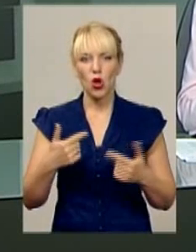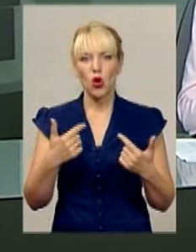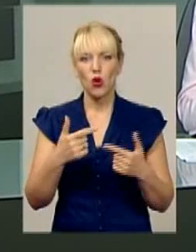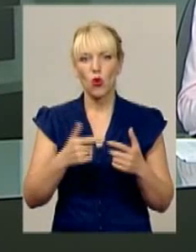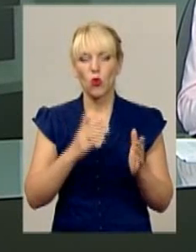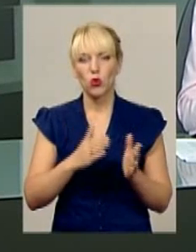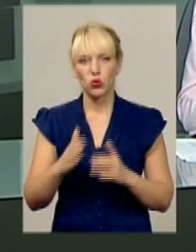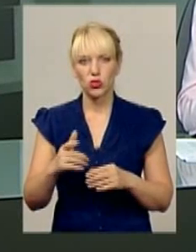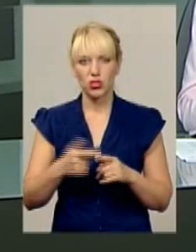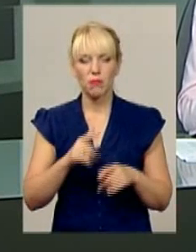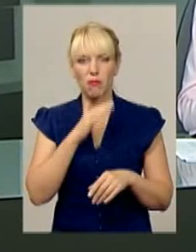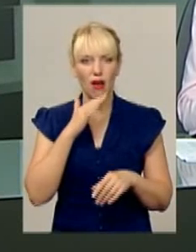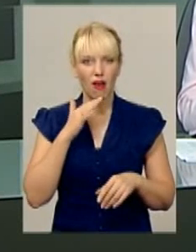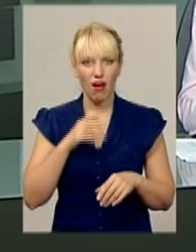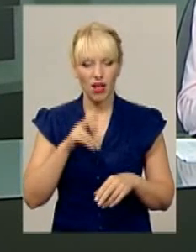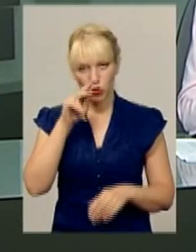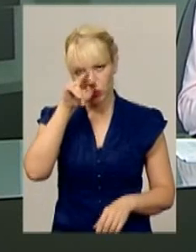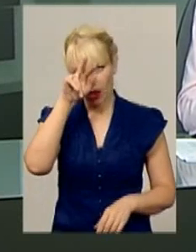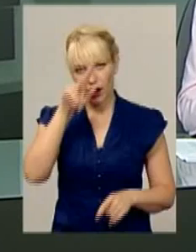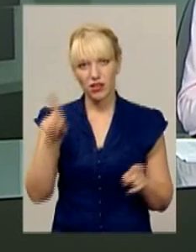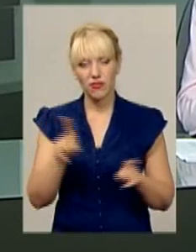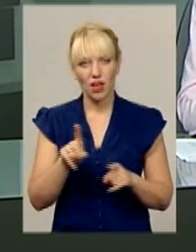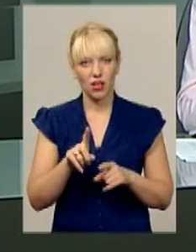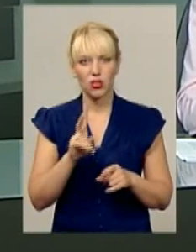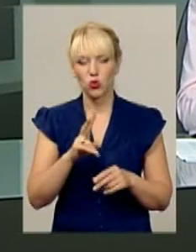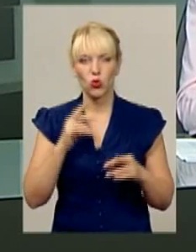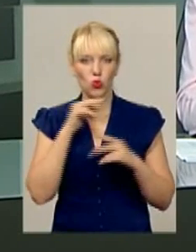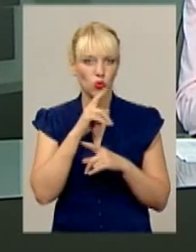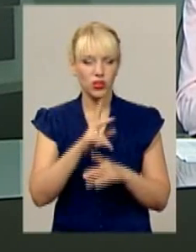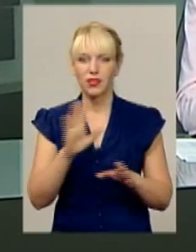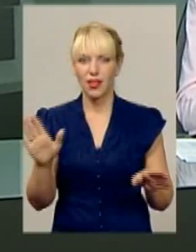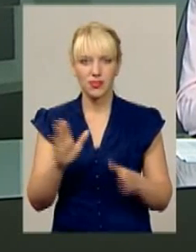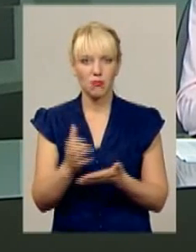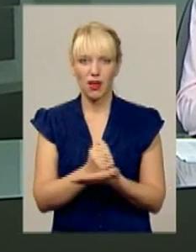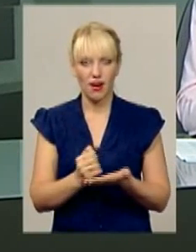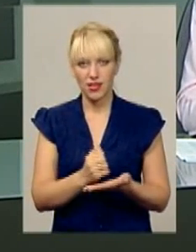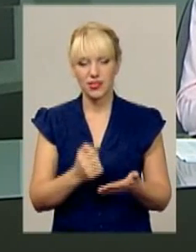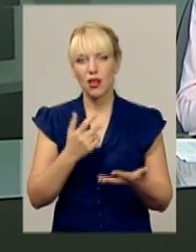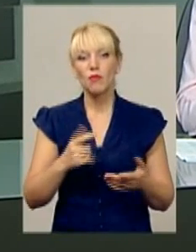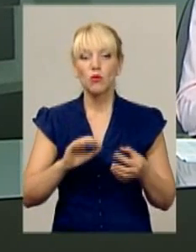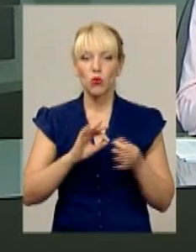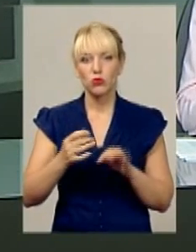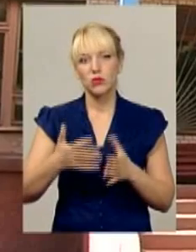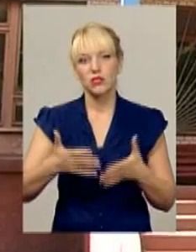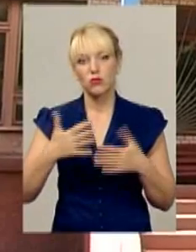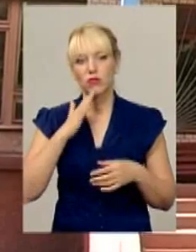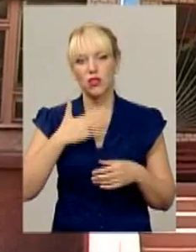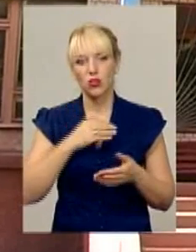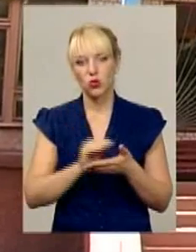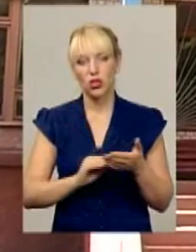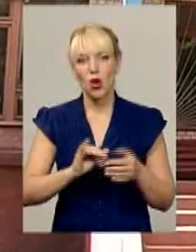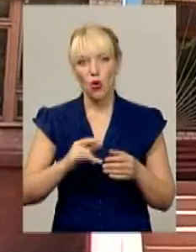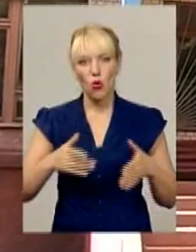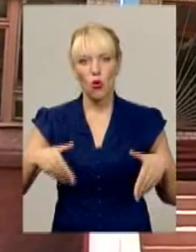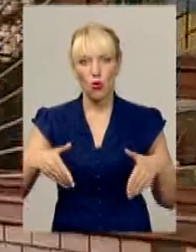заїдають таргани, котрих ніхто троїти навіть не збирається. Подробиці з'ясовував наш кореспондент. У холі